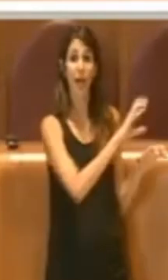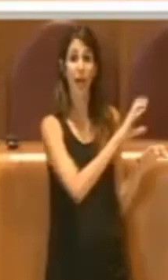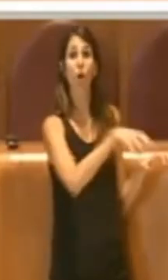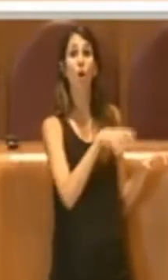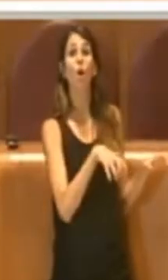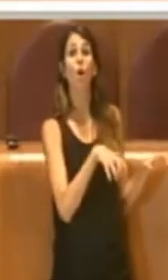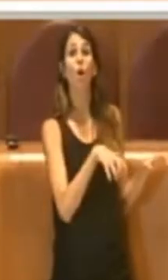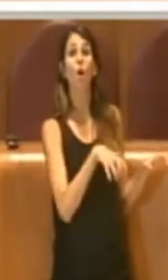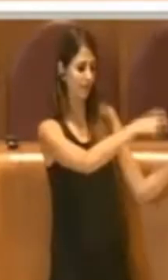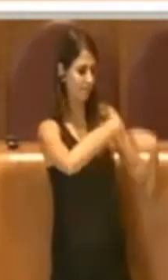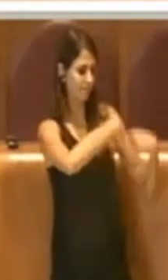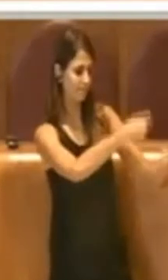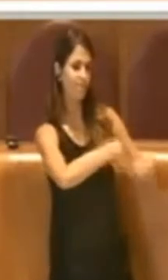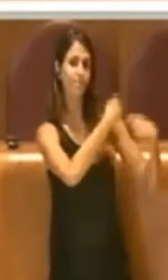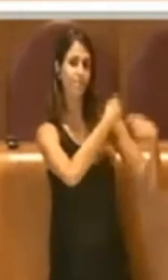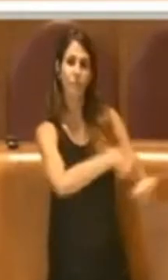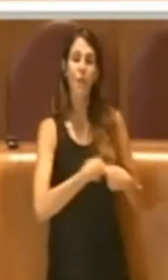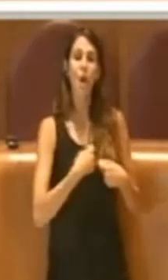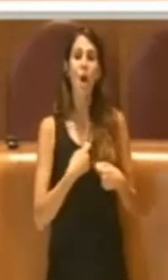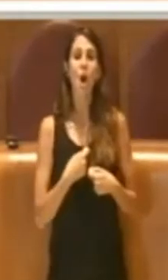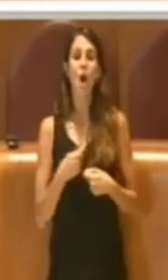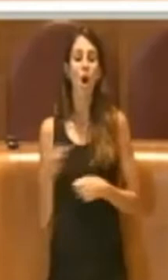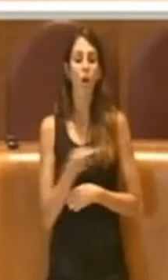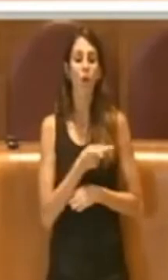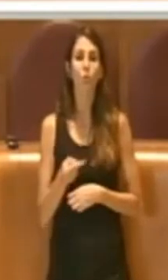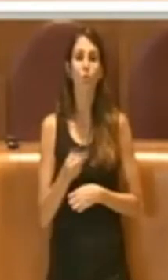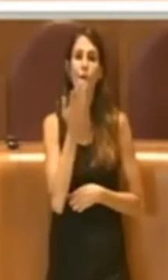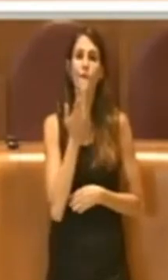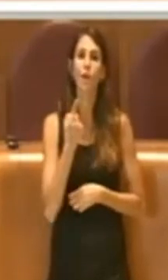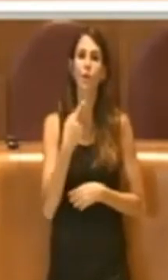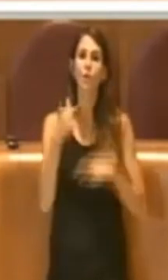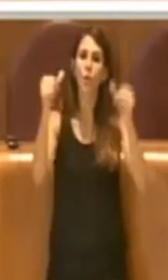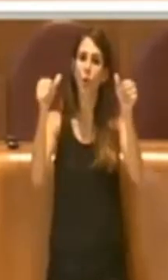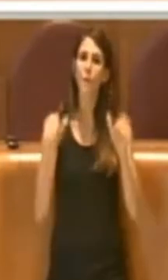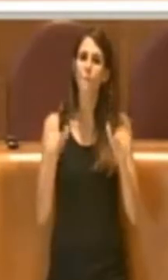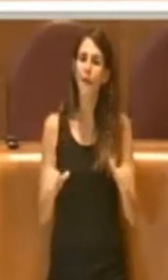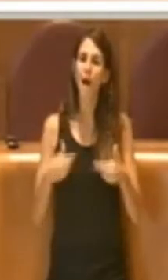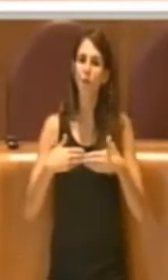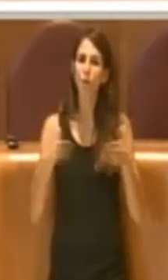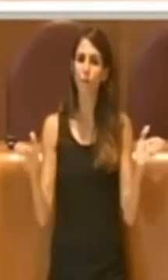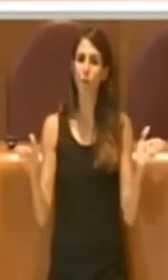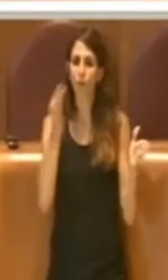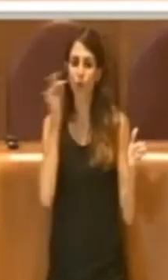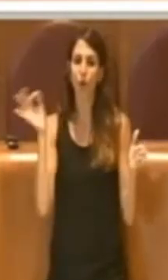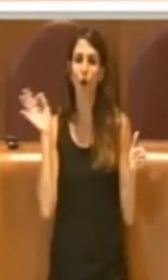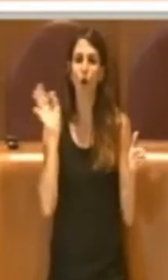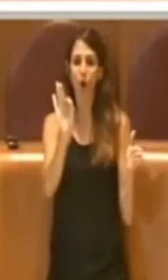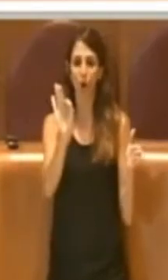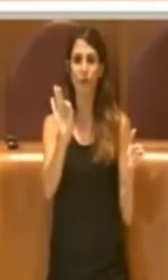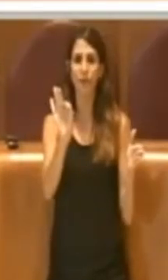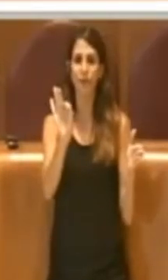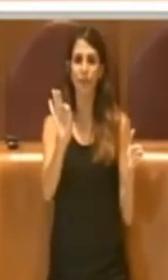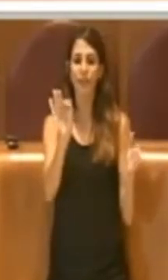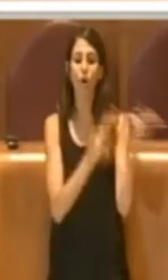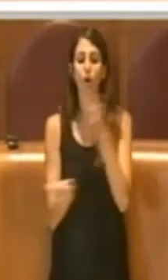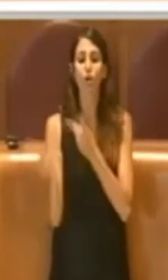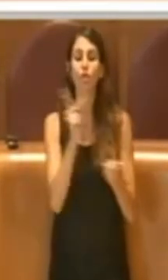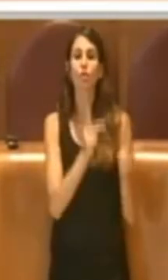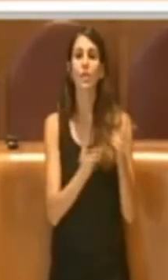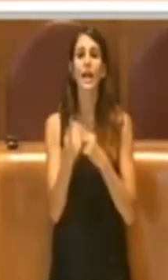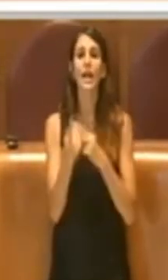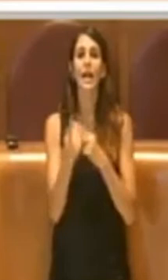di un bando pubblico per il reperimento di un soggetto affidabile che possa